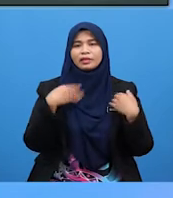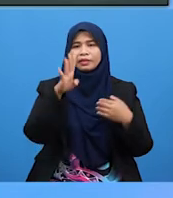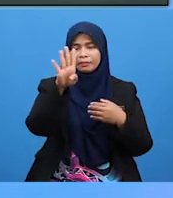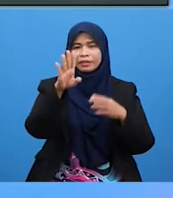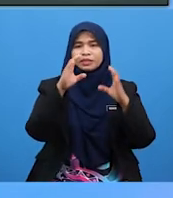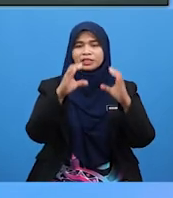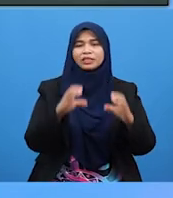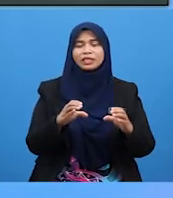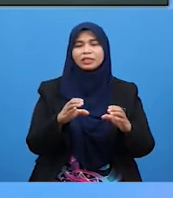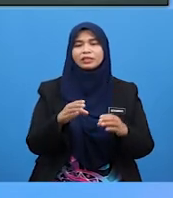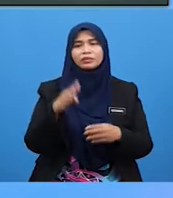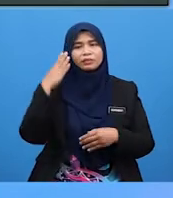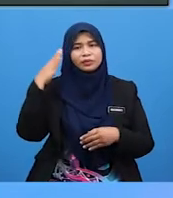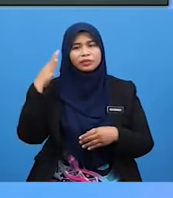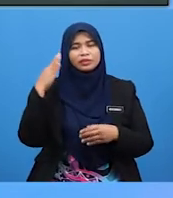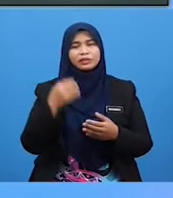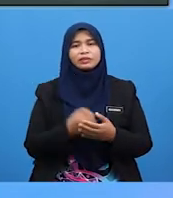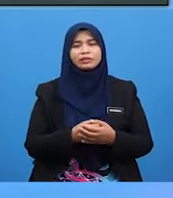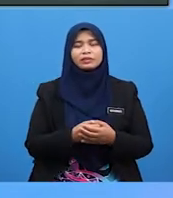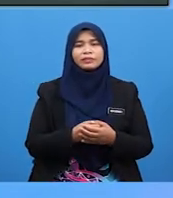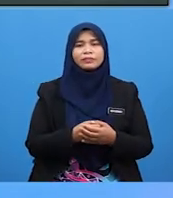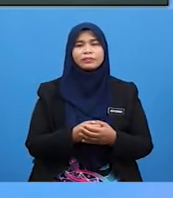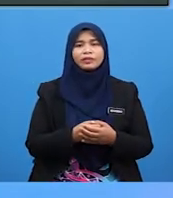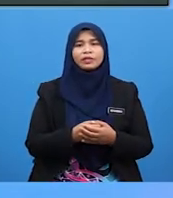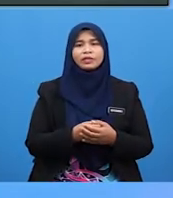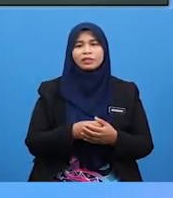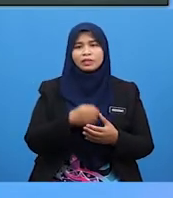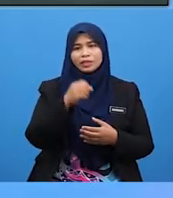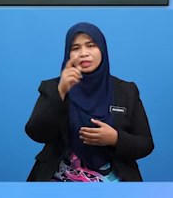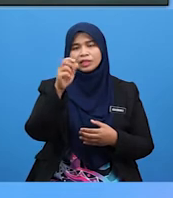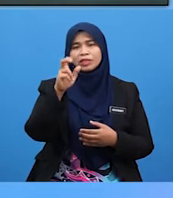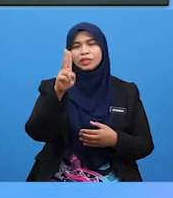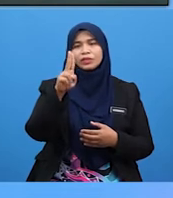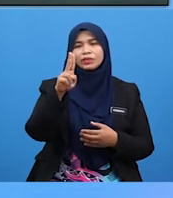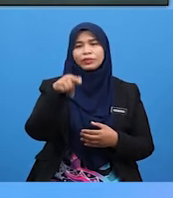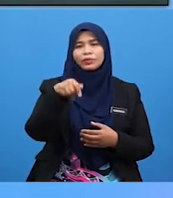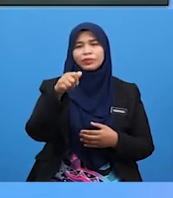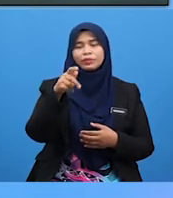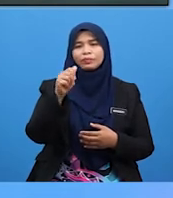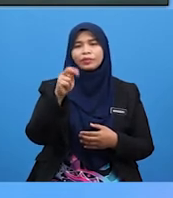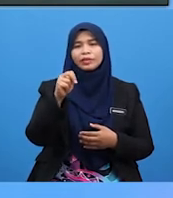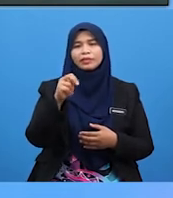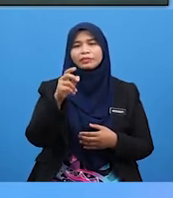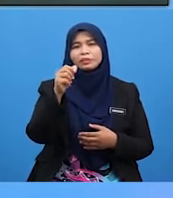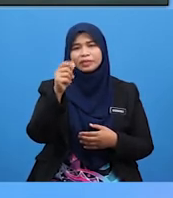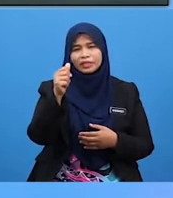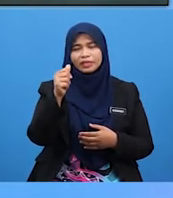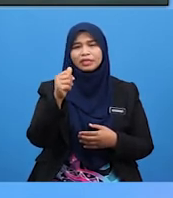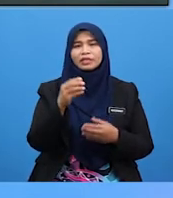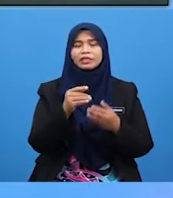cara bunyi dihasilkan iaitu Tiupan, petikan atau gesekan,